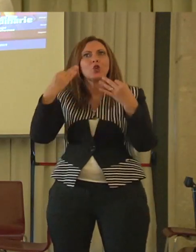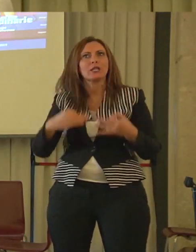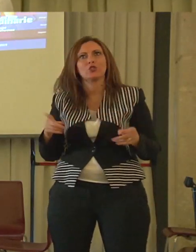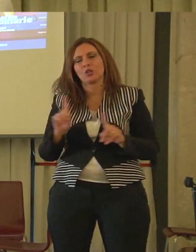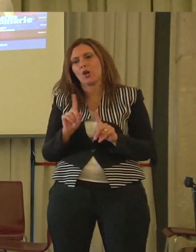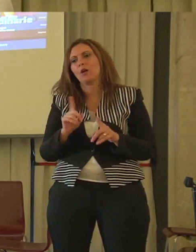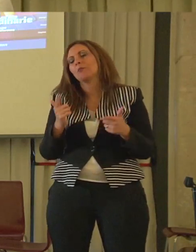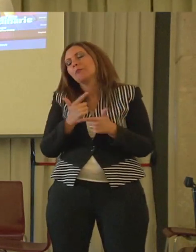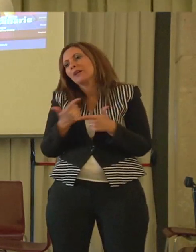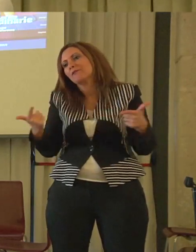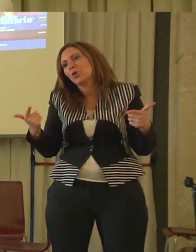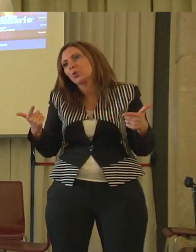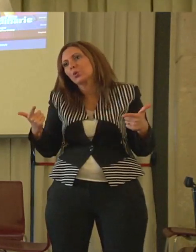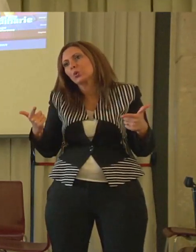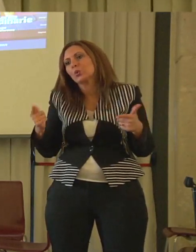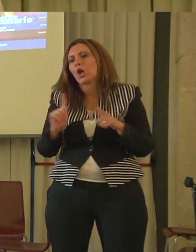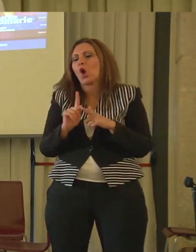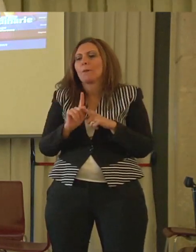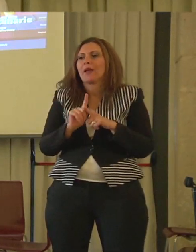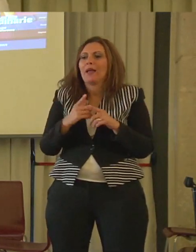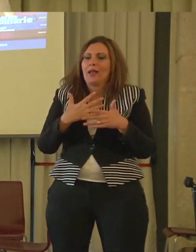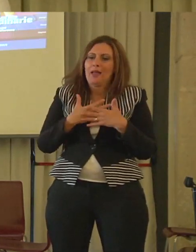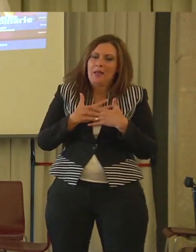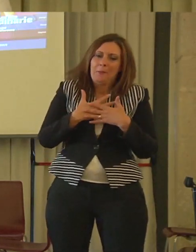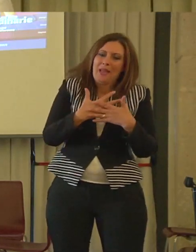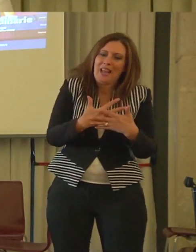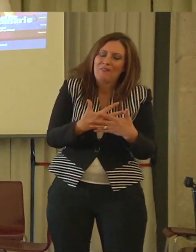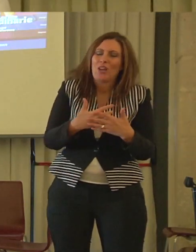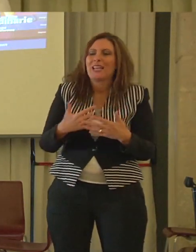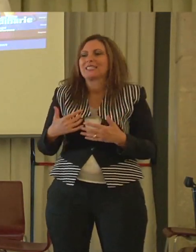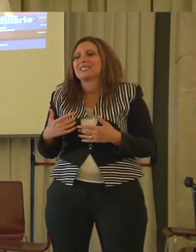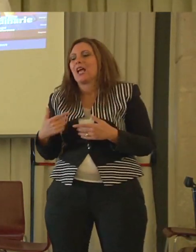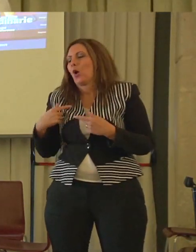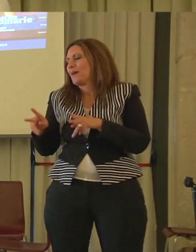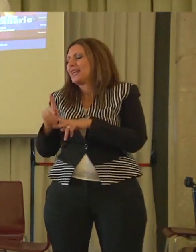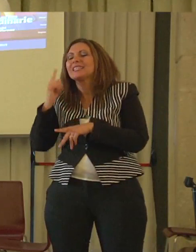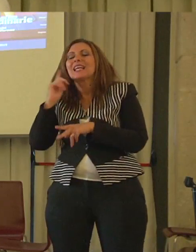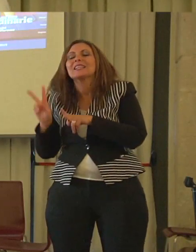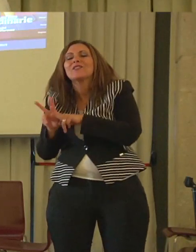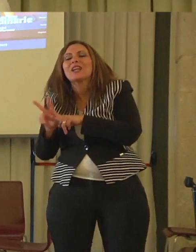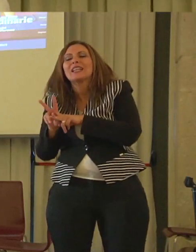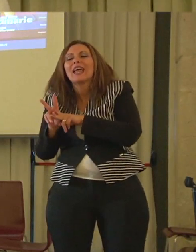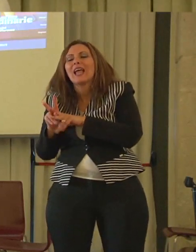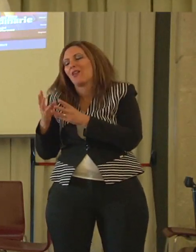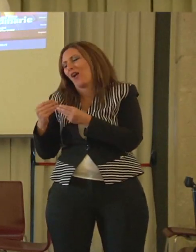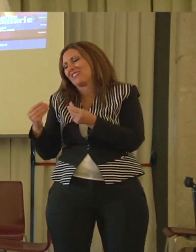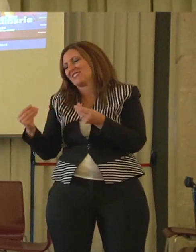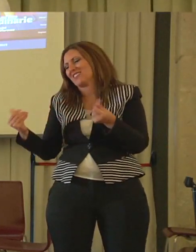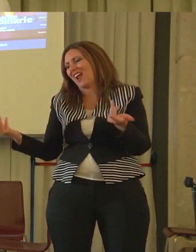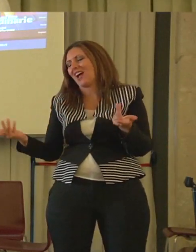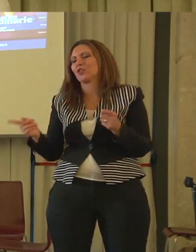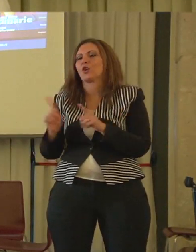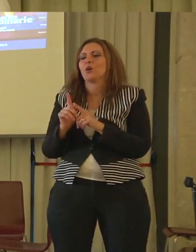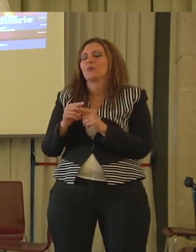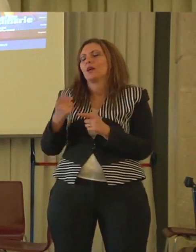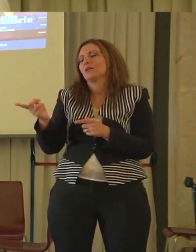in via d'estinzione quel senso di benevolenza, di fratellanza stratta, di pietismo nei confronti